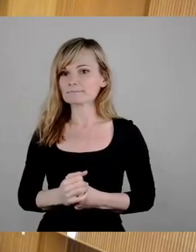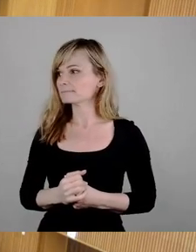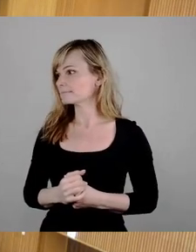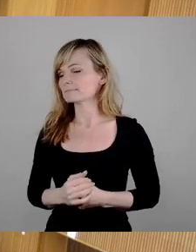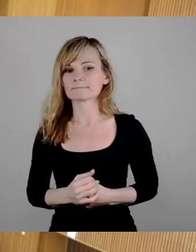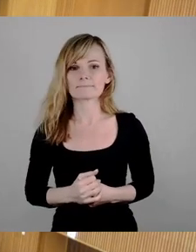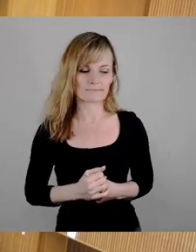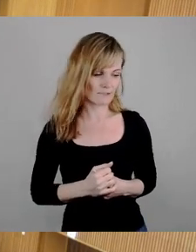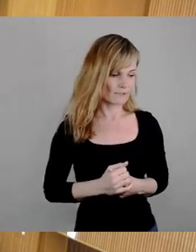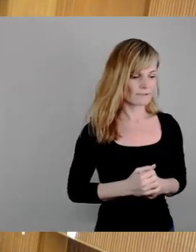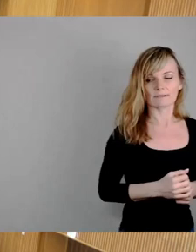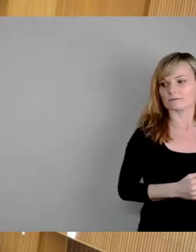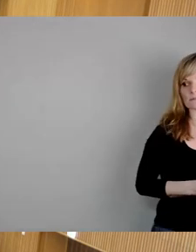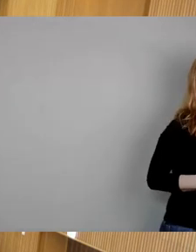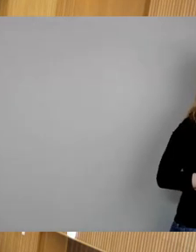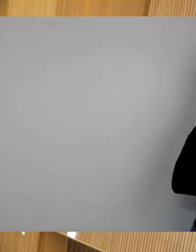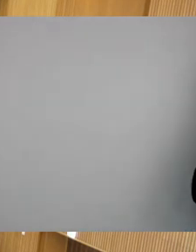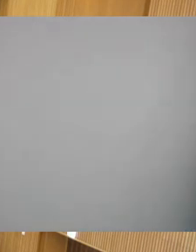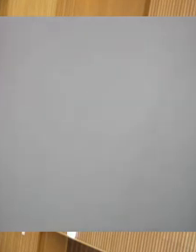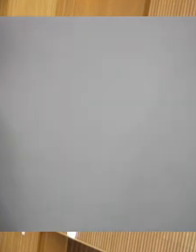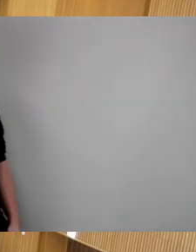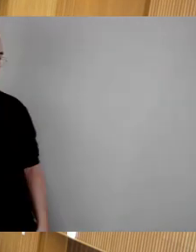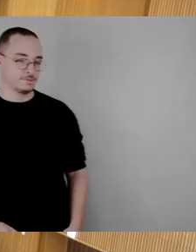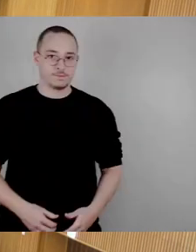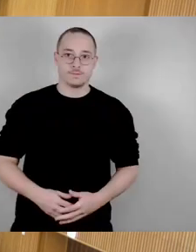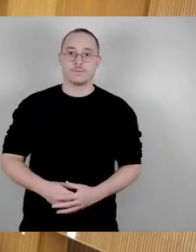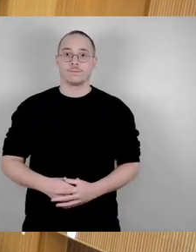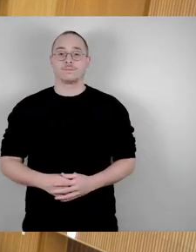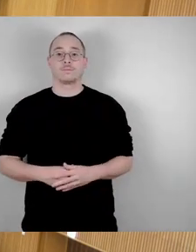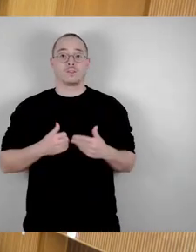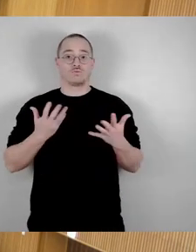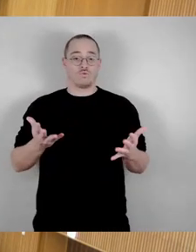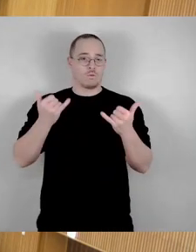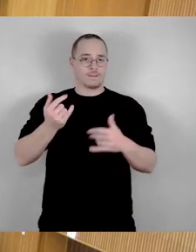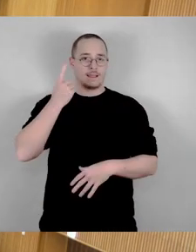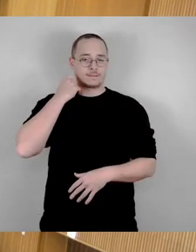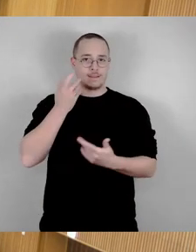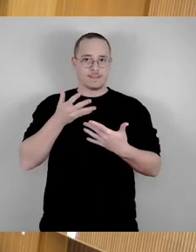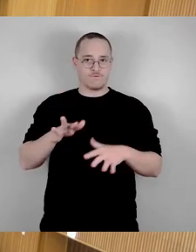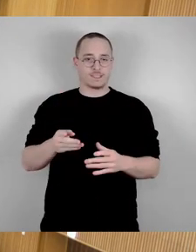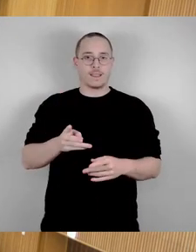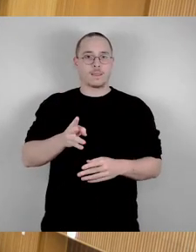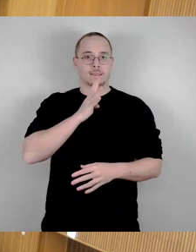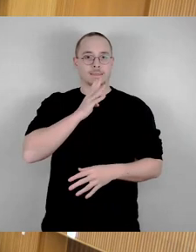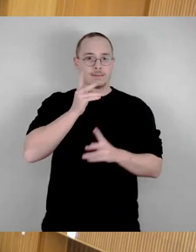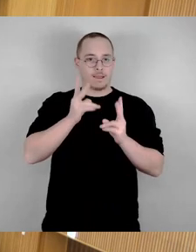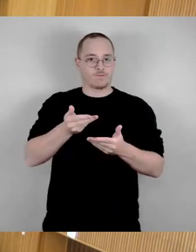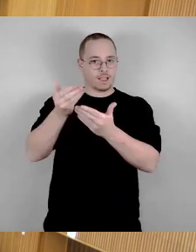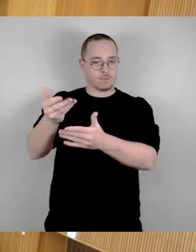So, und jetzt kommen wir zum vergebenen Rederecht gestern. Frau Marion Kemper, Sie